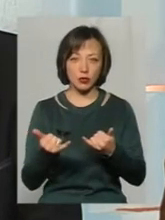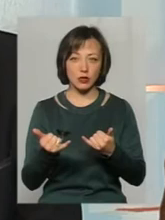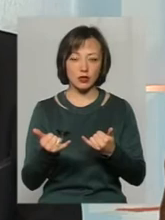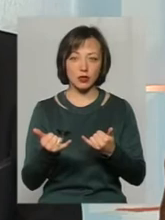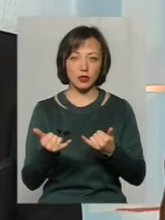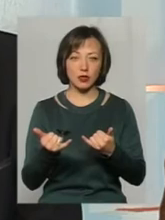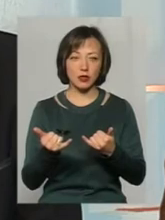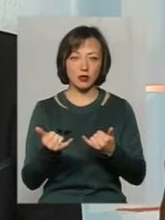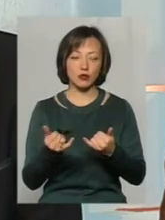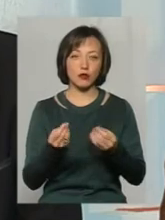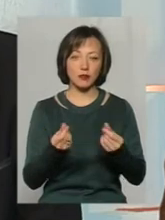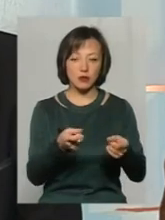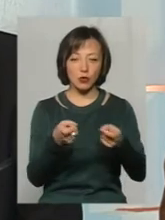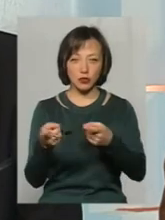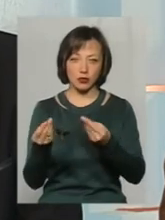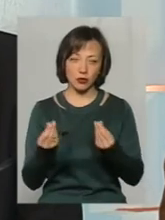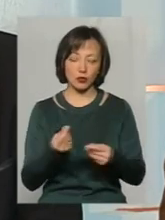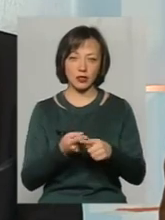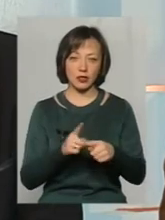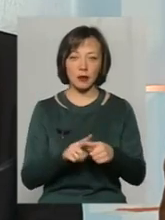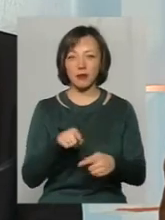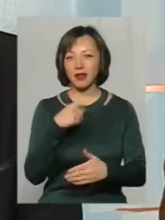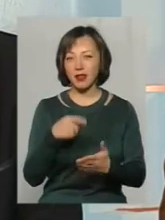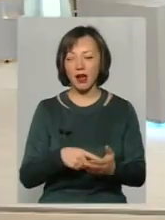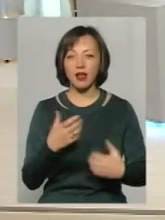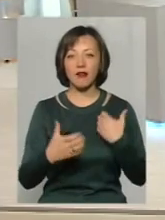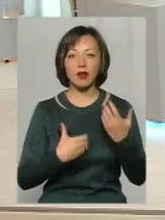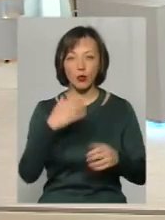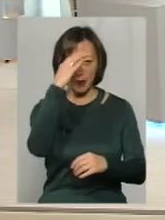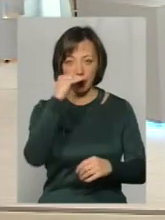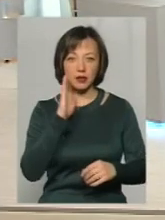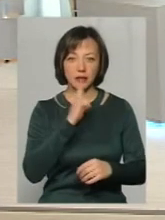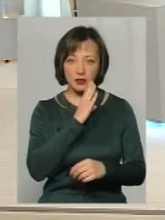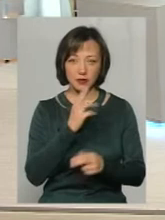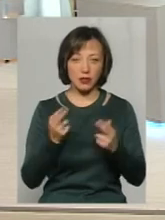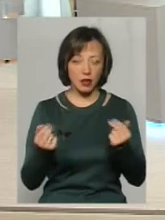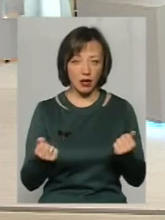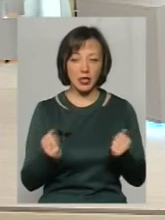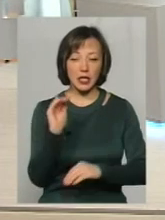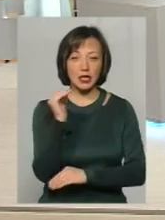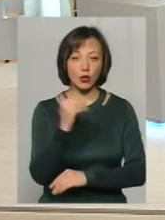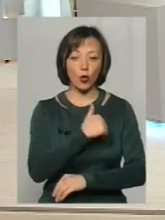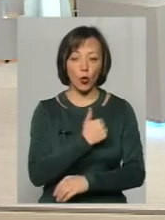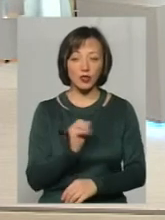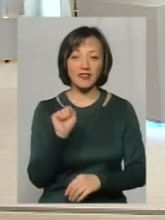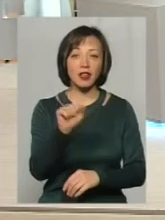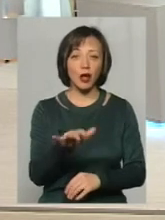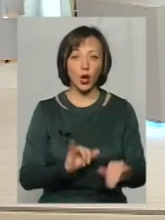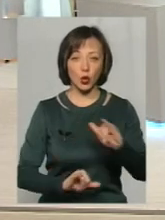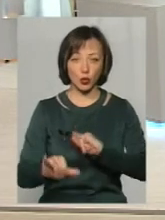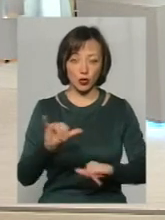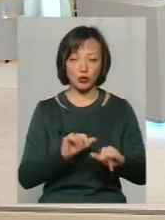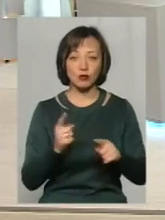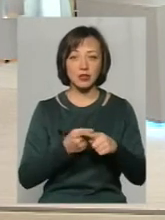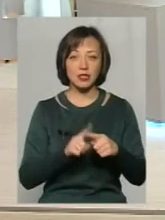рахунок залучення коштів. Ну, просто це таке питання, яке дуже хвилює батьків, так? дитину і хочеться кудись віддати, хочеться,